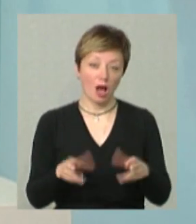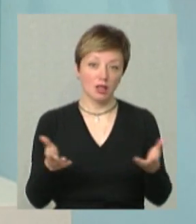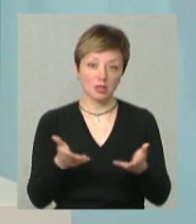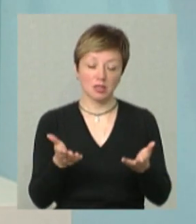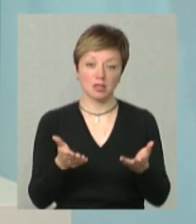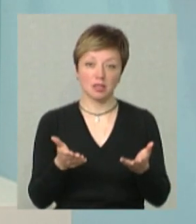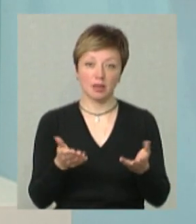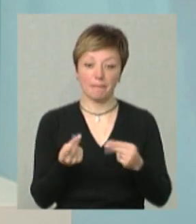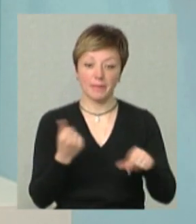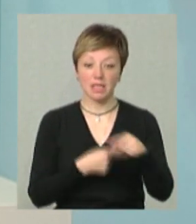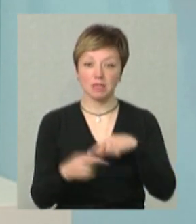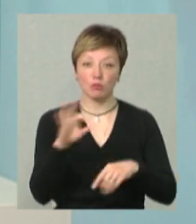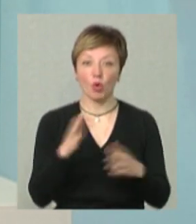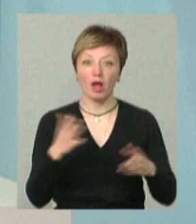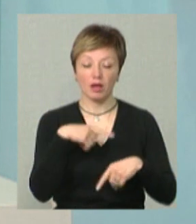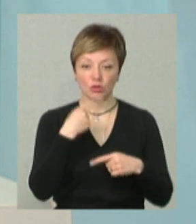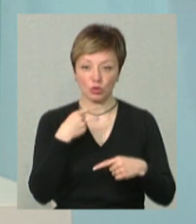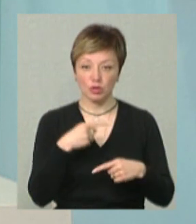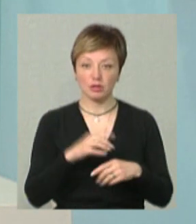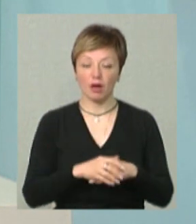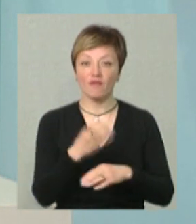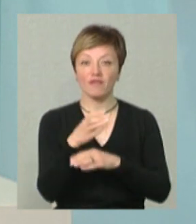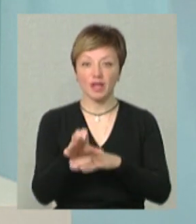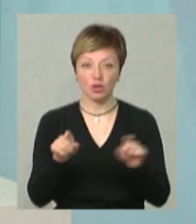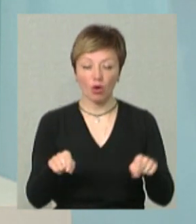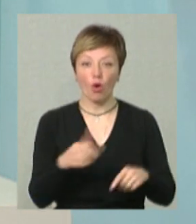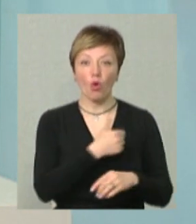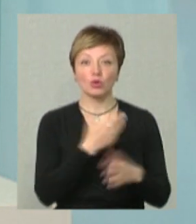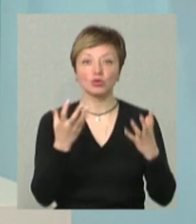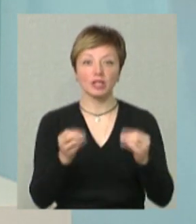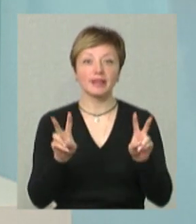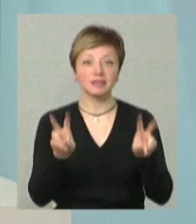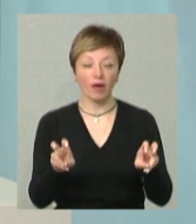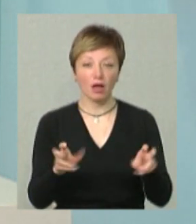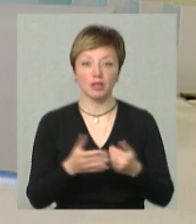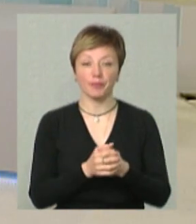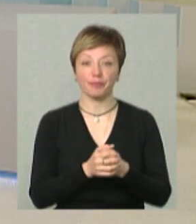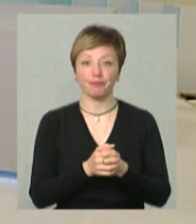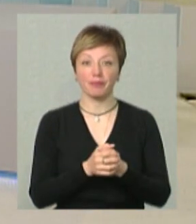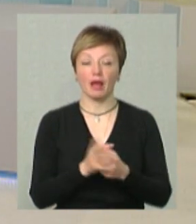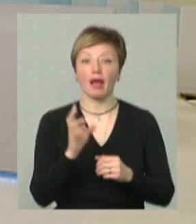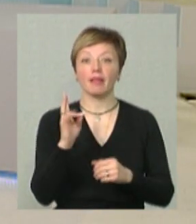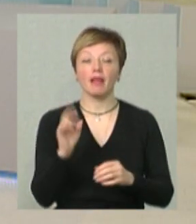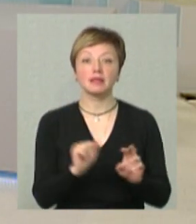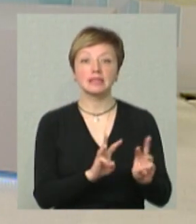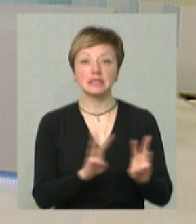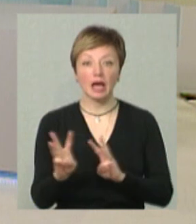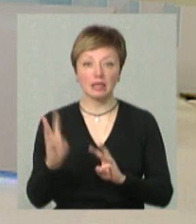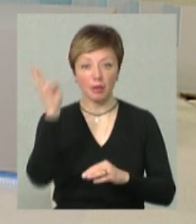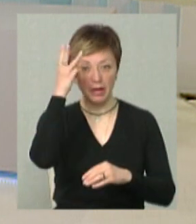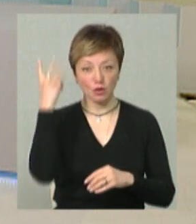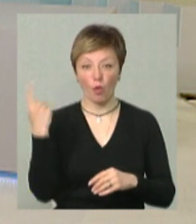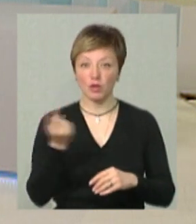той бізнес, про який йшлося у відео. Хочу ще назвати на сайті Хмельницької